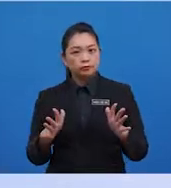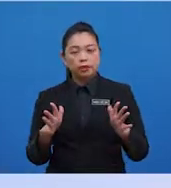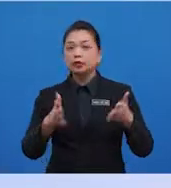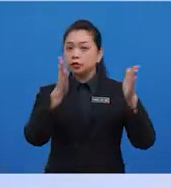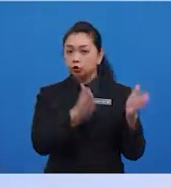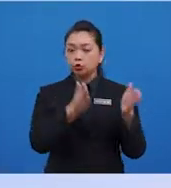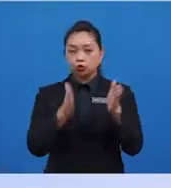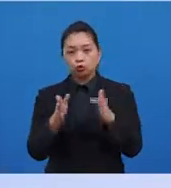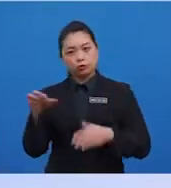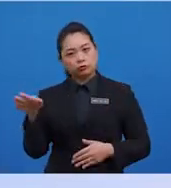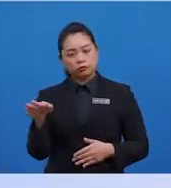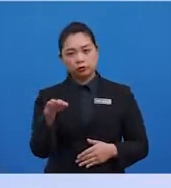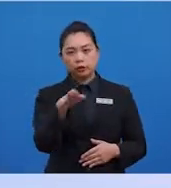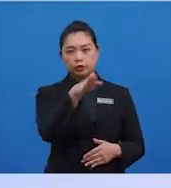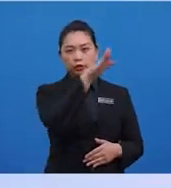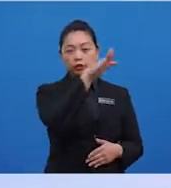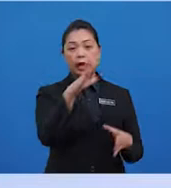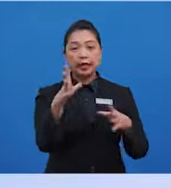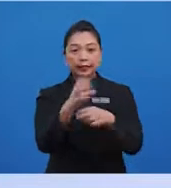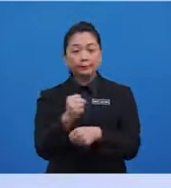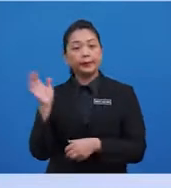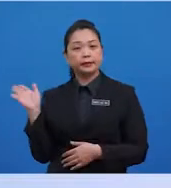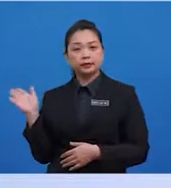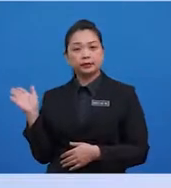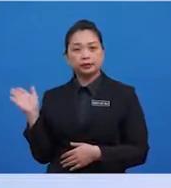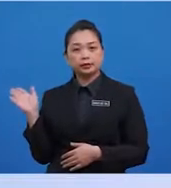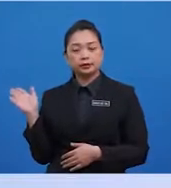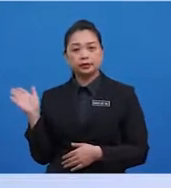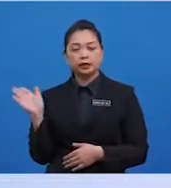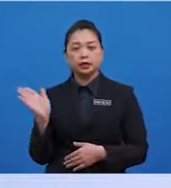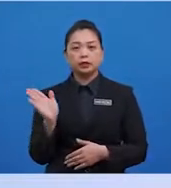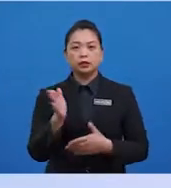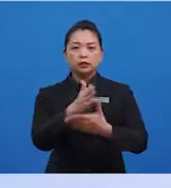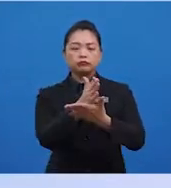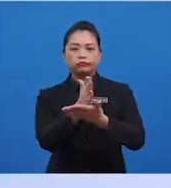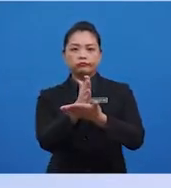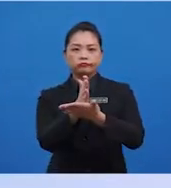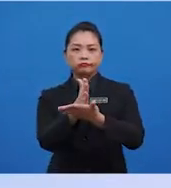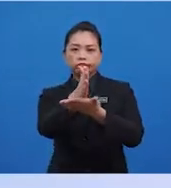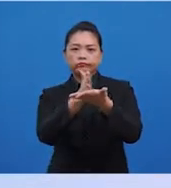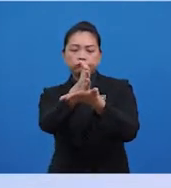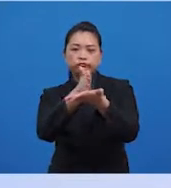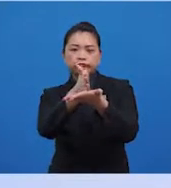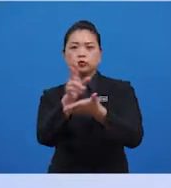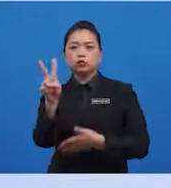disusun mengikut tertik, median terletak di antara nilai 2 dan 3.